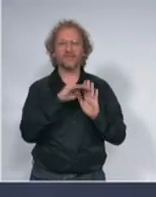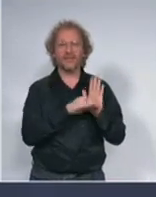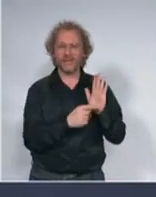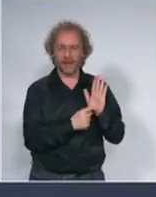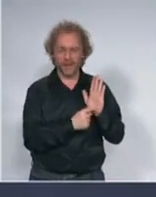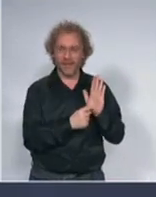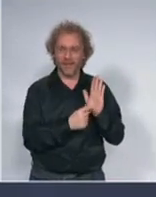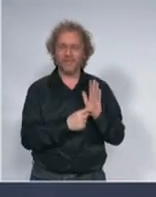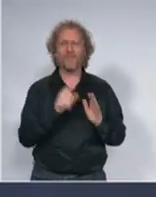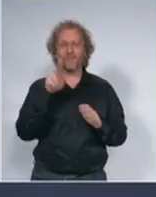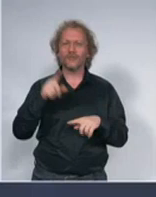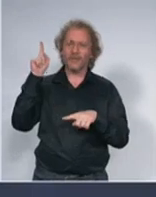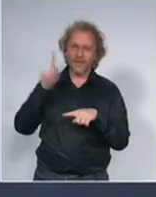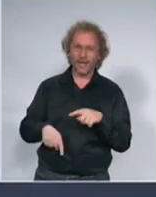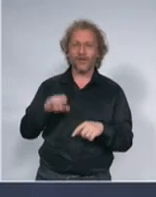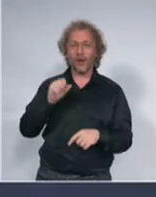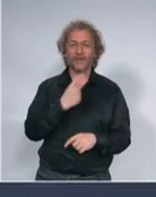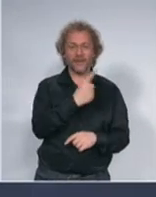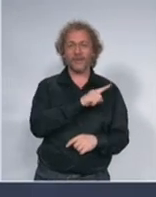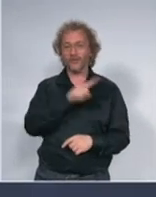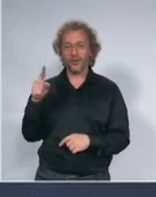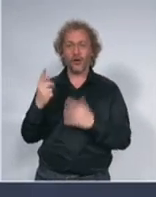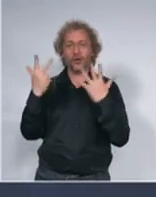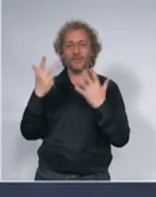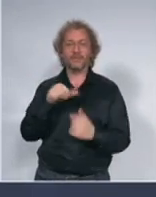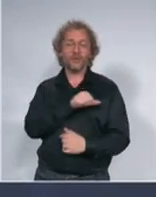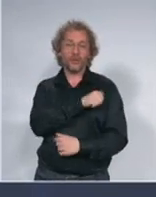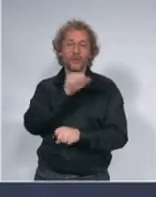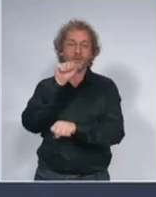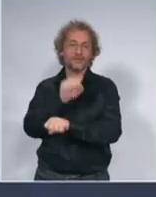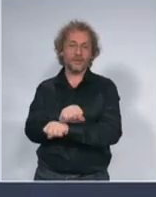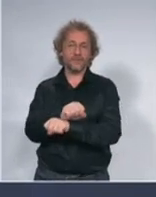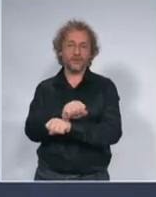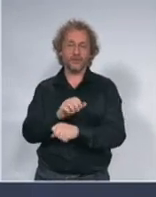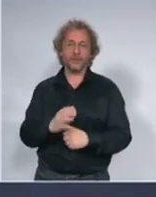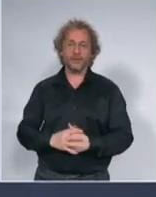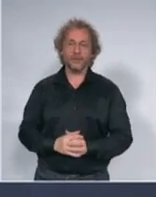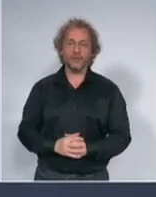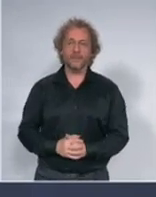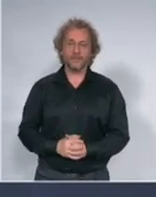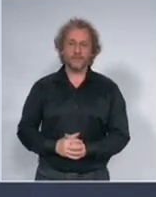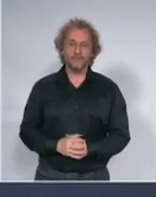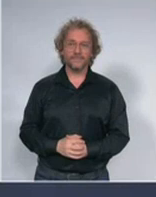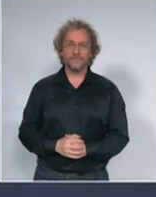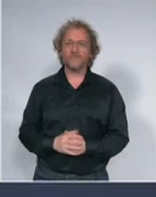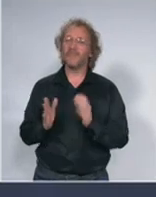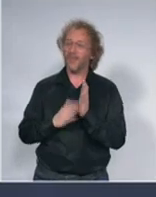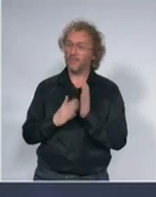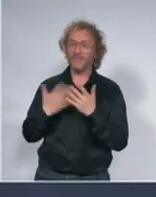izreći kazna od 1 do 8 godina zatvora a ako usled zabrane kretanja